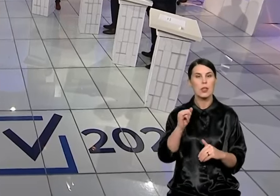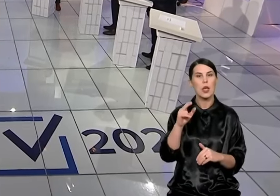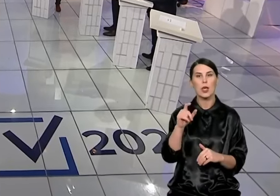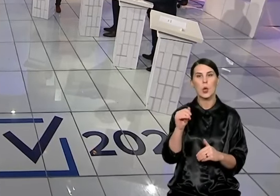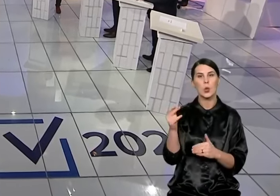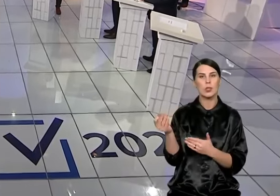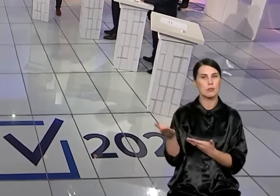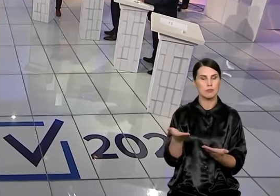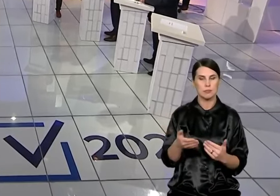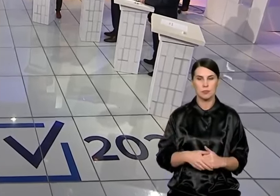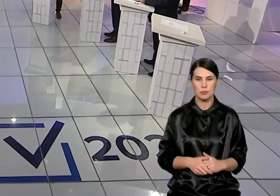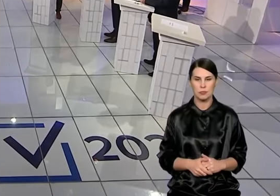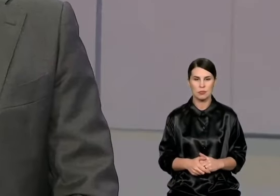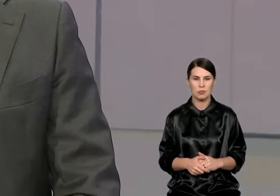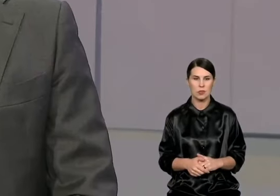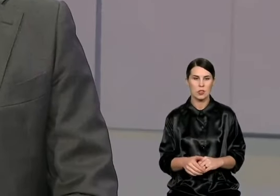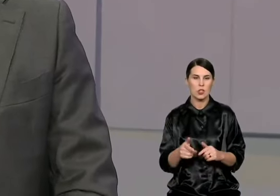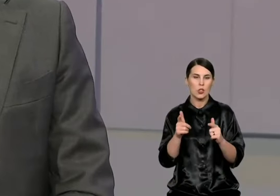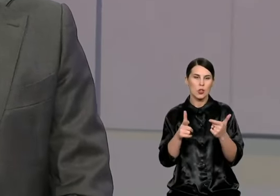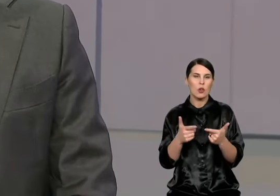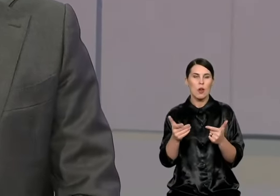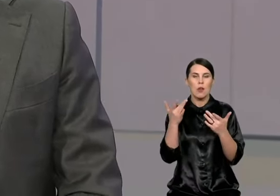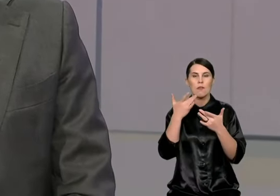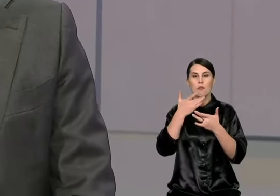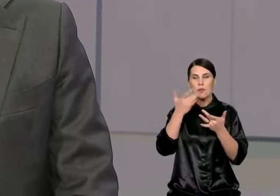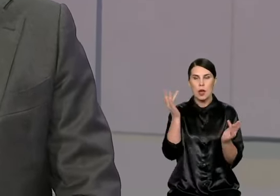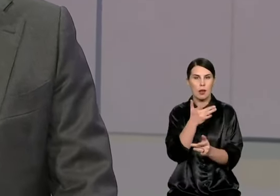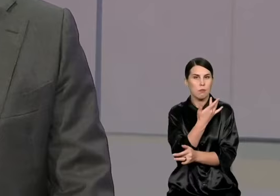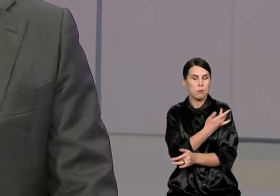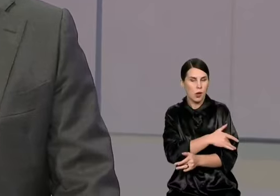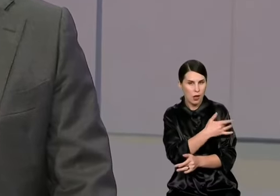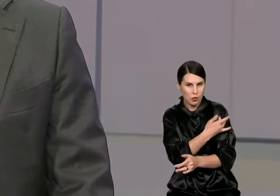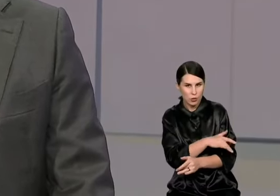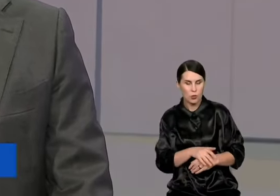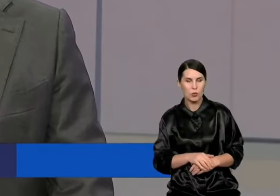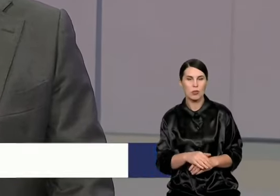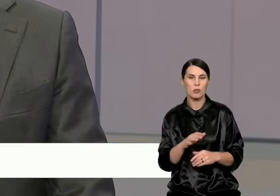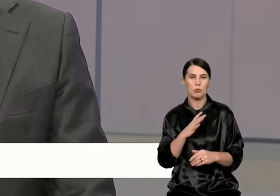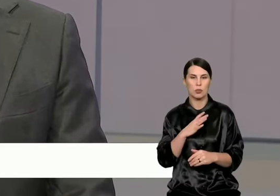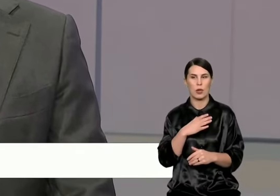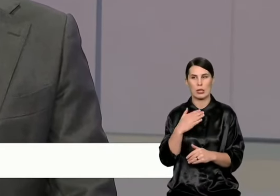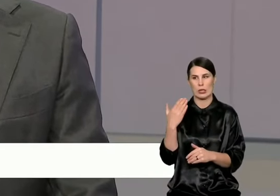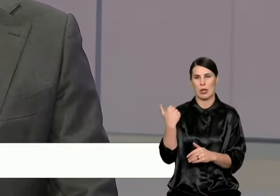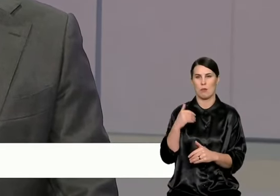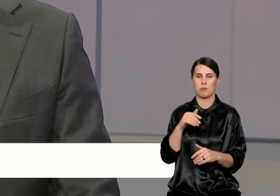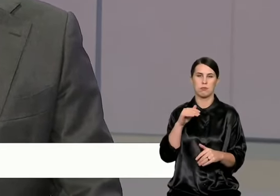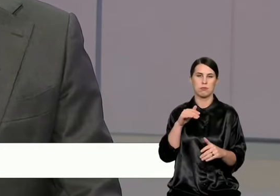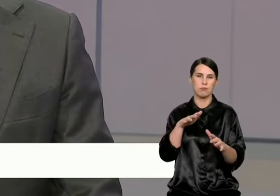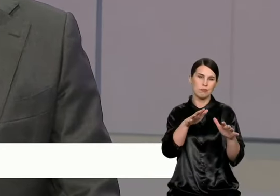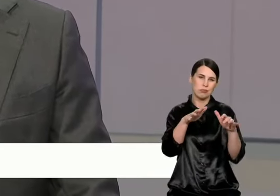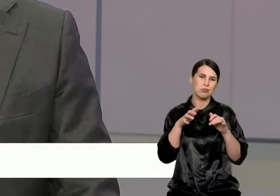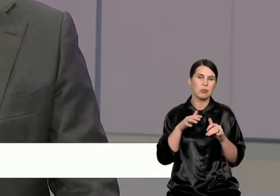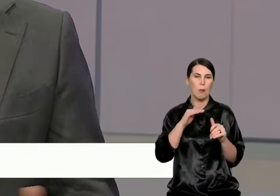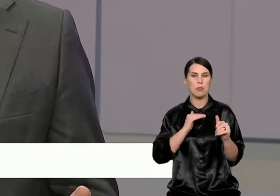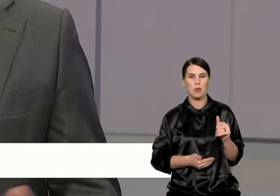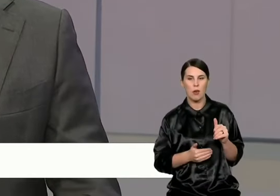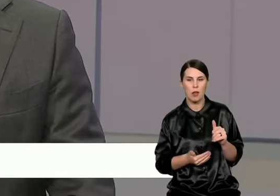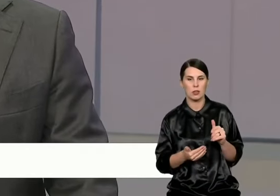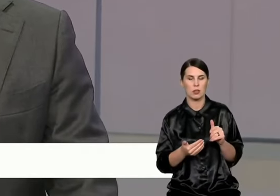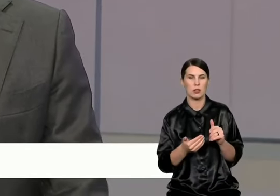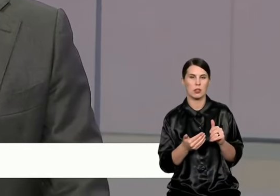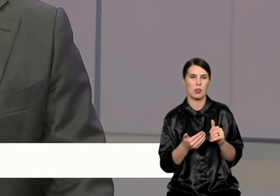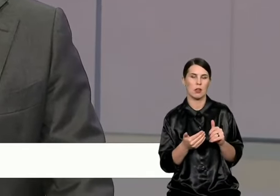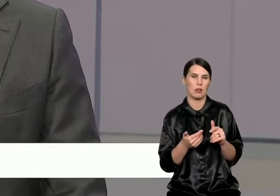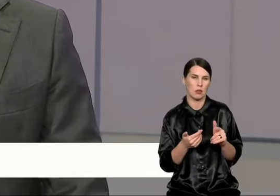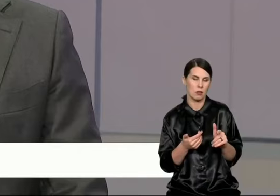vieša paslauga ir dėja jinai per šitą kadenciją buvo privatizuota dalinai. Ir aš manau, šitą dalyką reikia tikrai stabdyti ir užbaigti. Maža to,